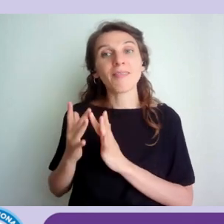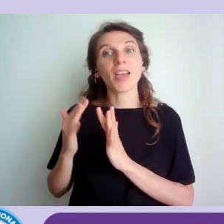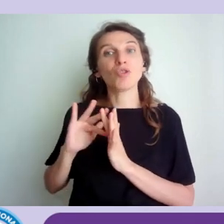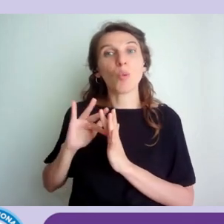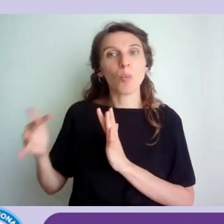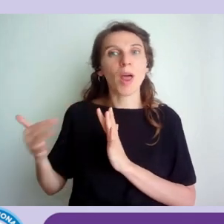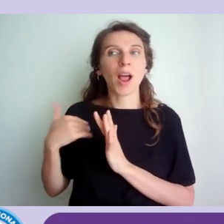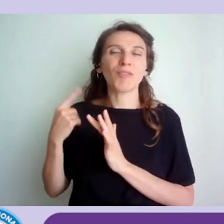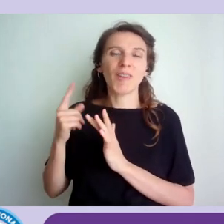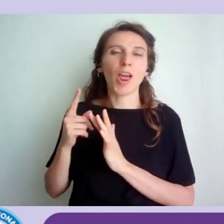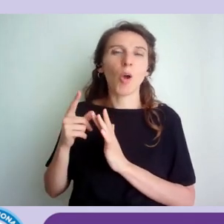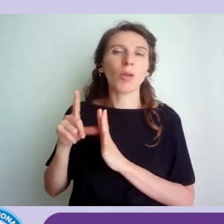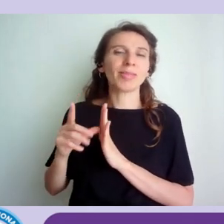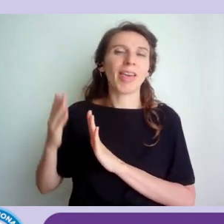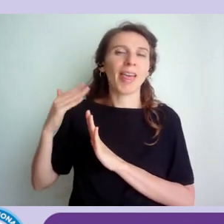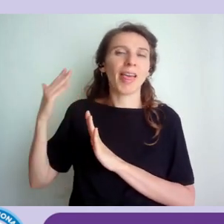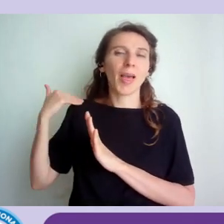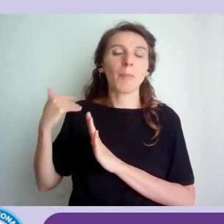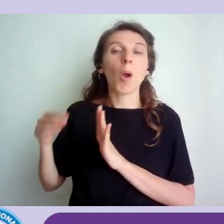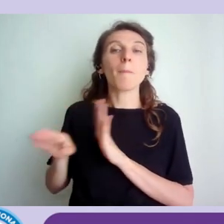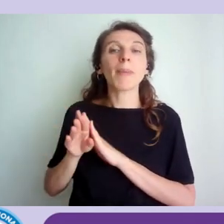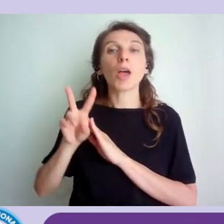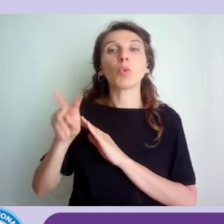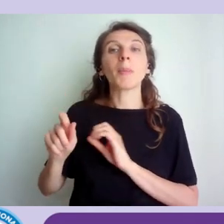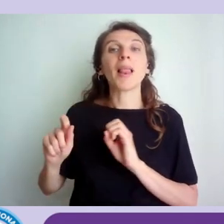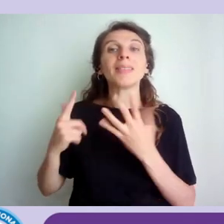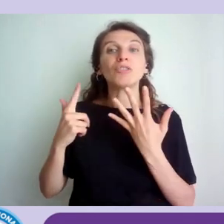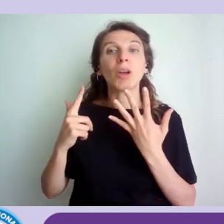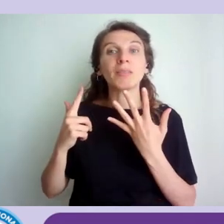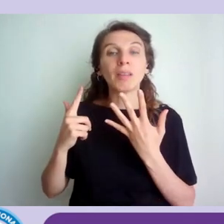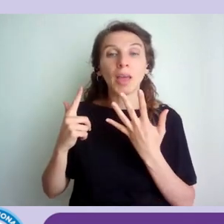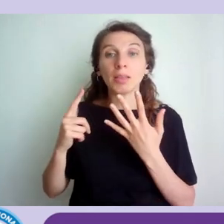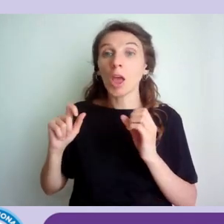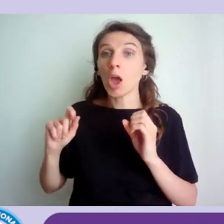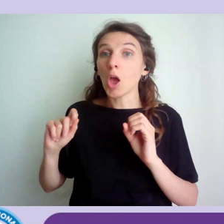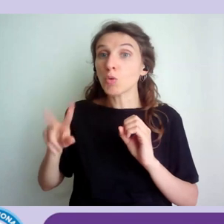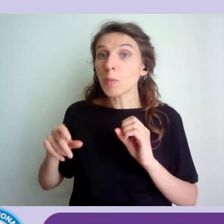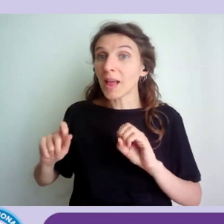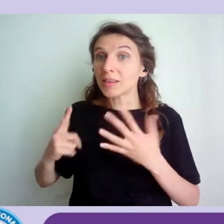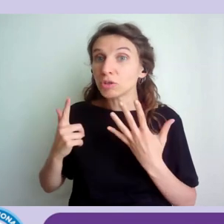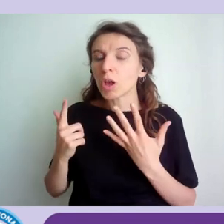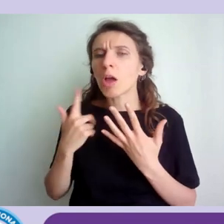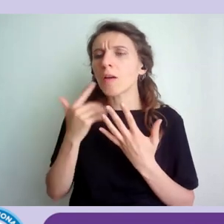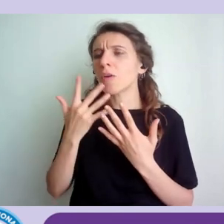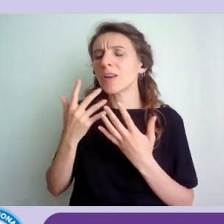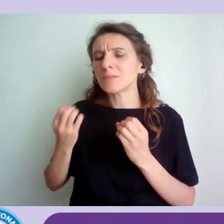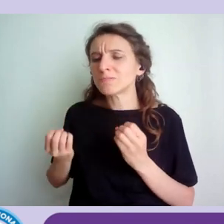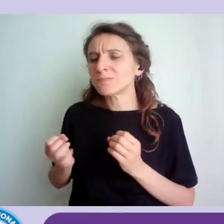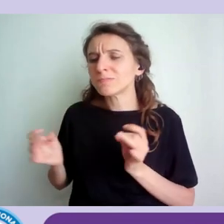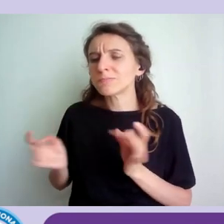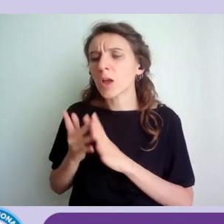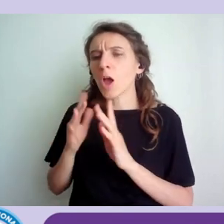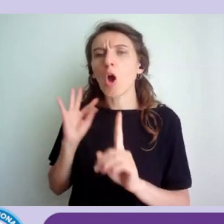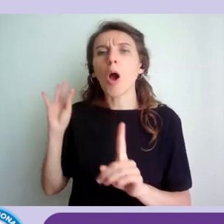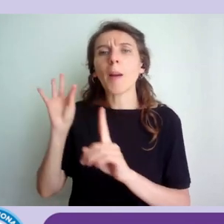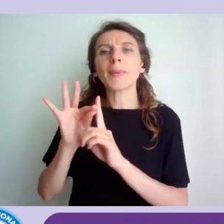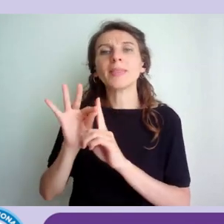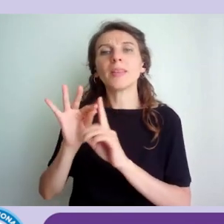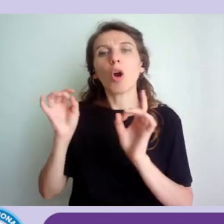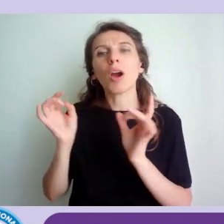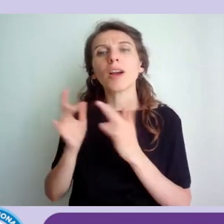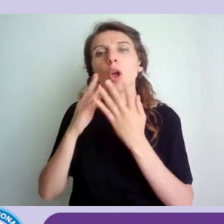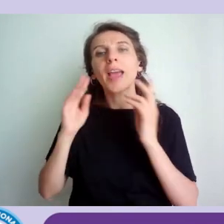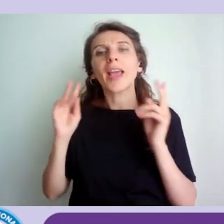iniziato nel 2017 con lo scopo proprio di creare un momento di incontro